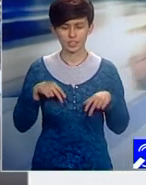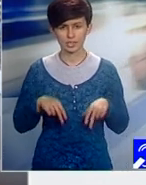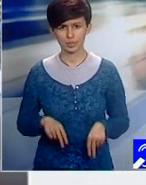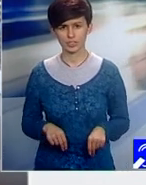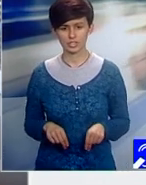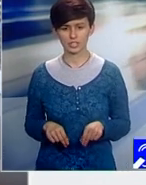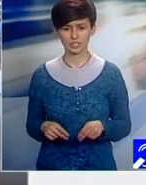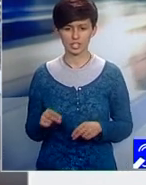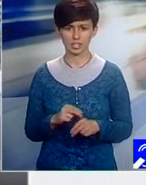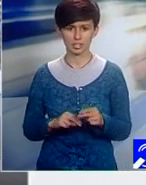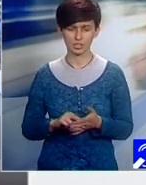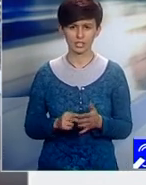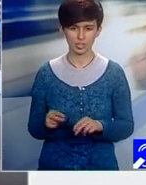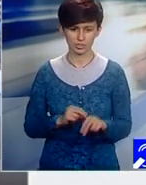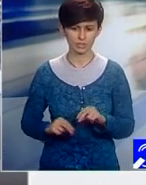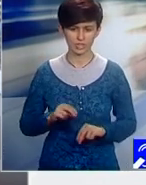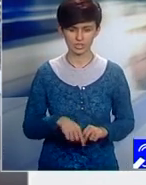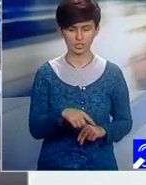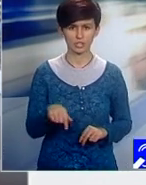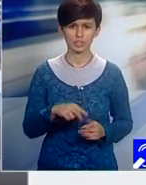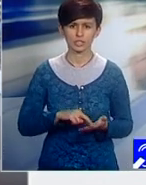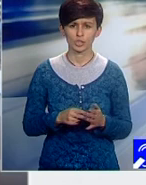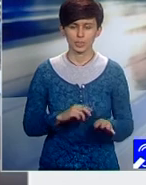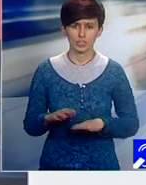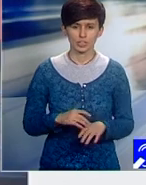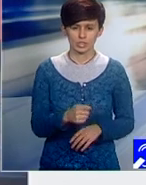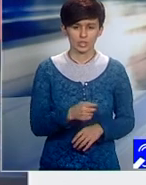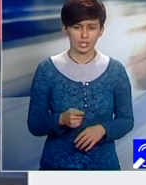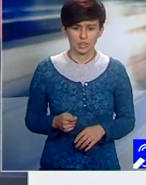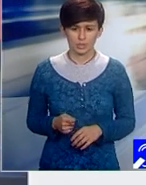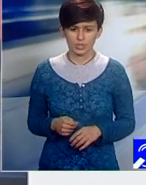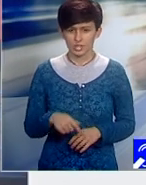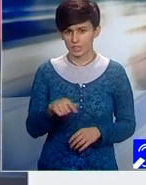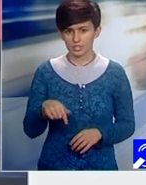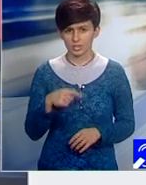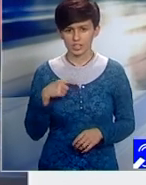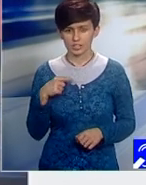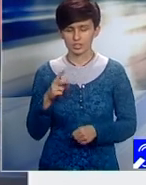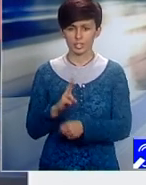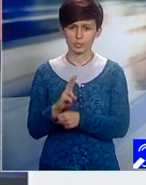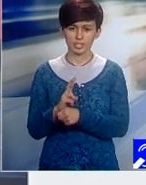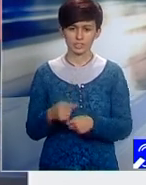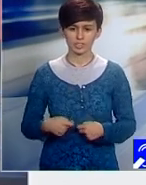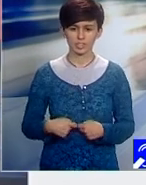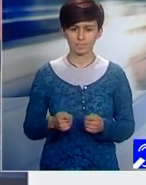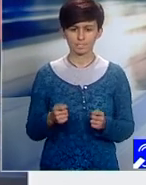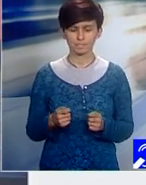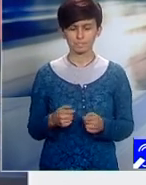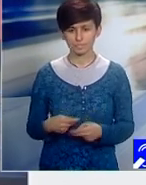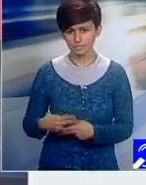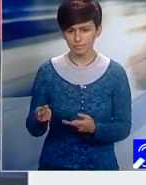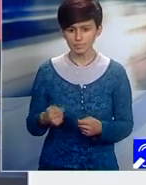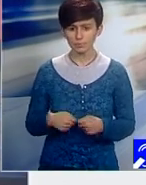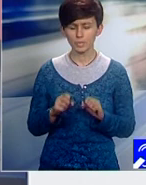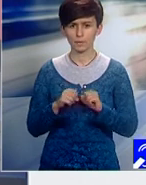organizației noastre, doamna Mihaela Rus și managerul de proiect Monica Dragu-Covric avem grijă și se transmit toate informațiile. Iar să știți că